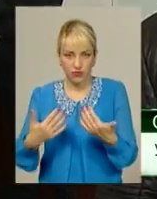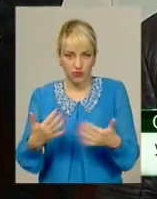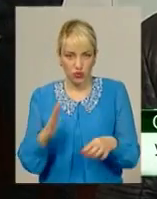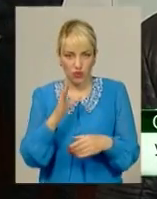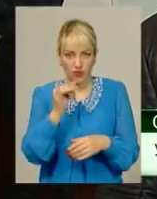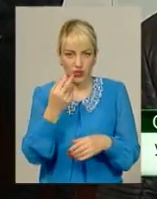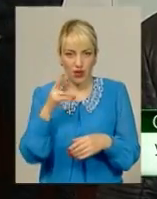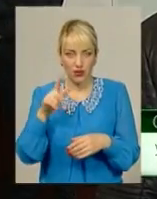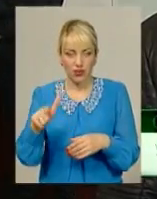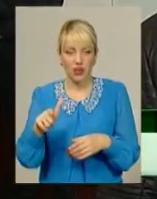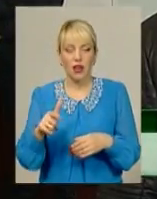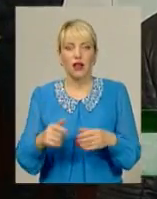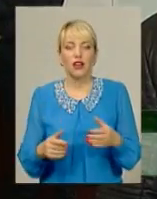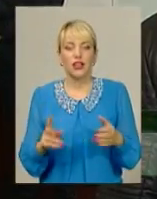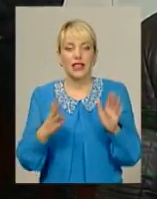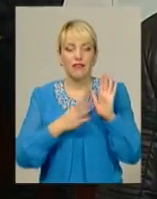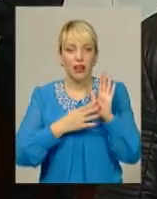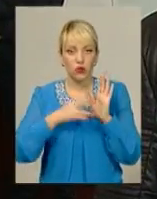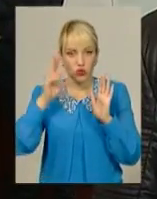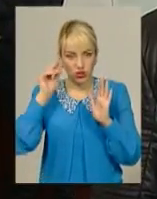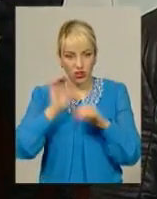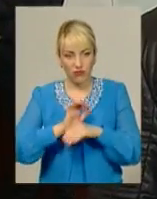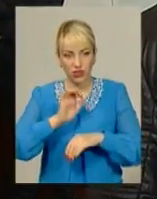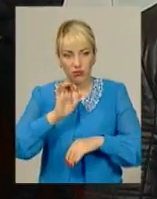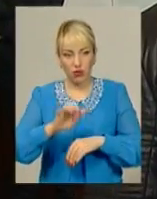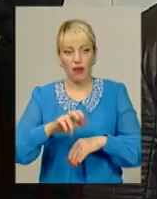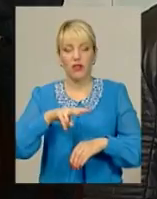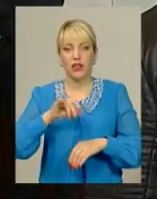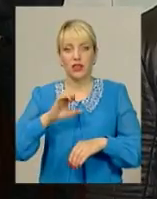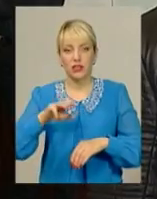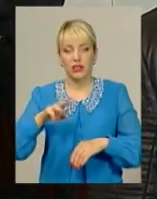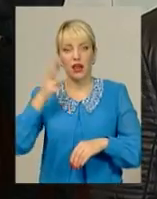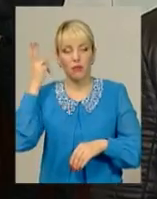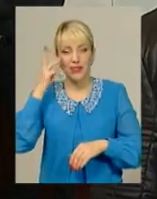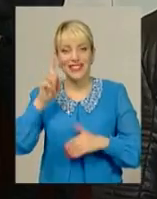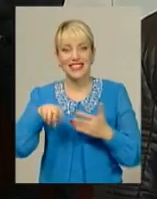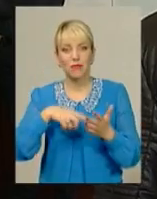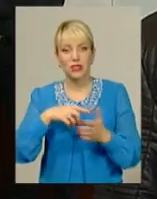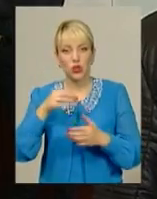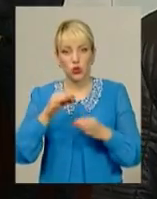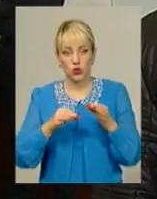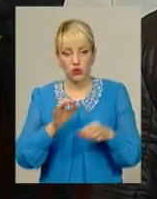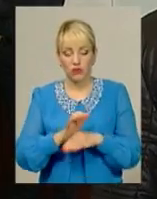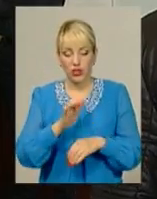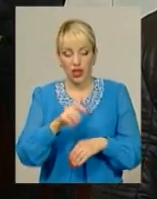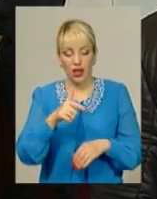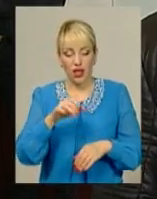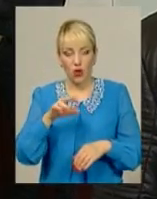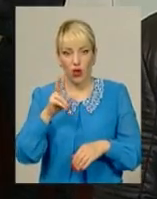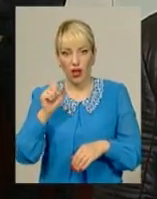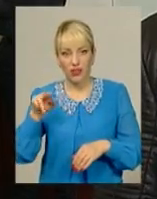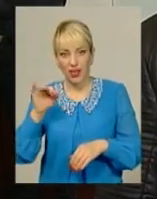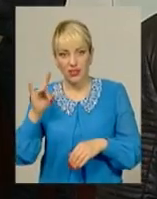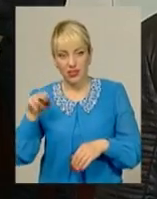Получається, 9-го числа відправили лист з Хмельницького міського суду, відправили в геокадастер, що